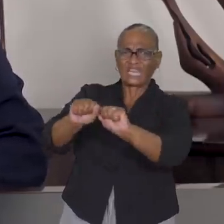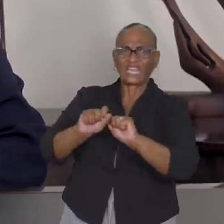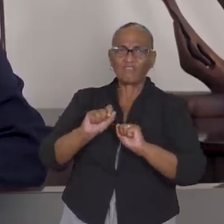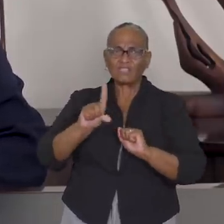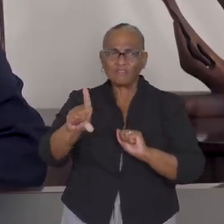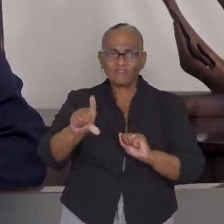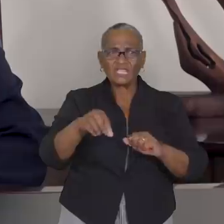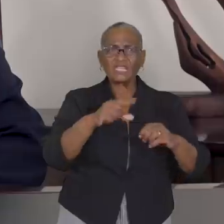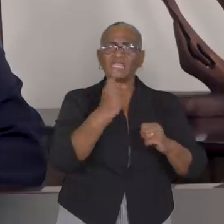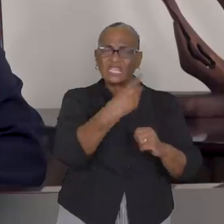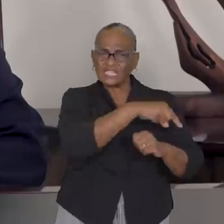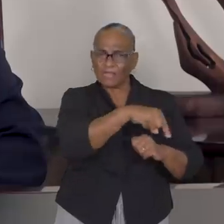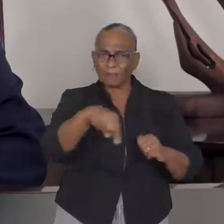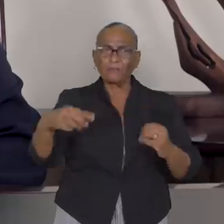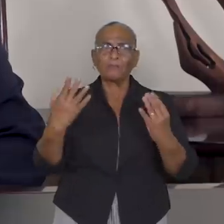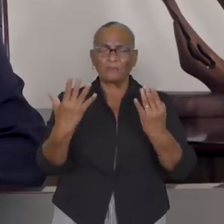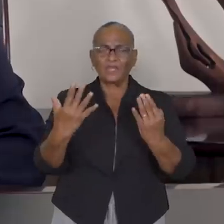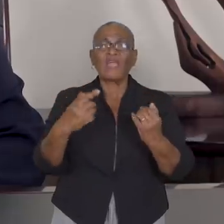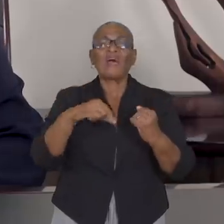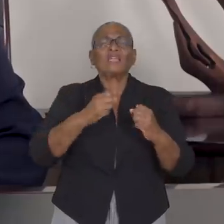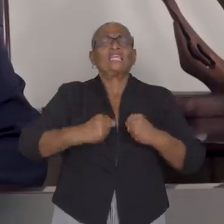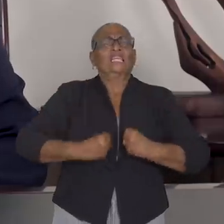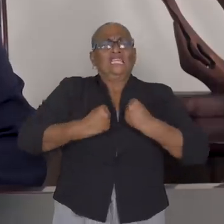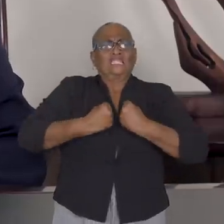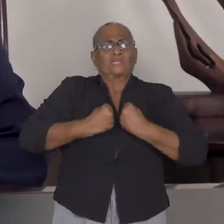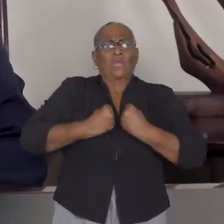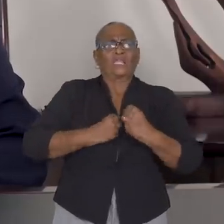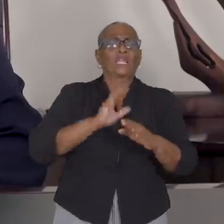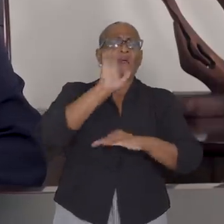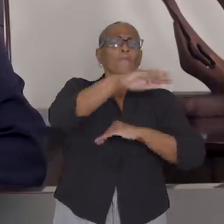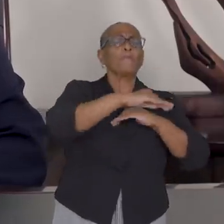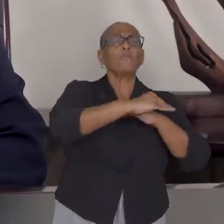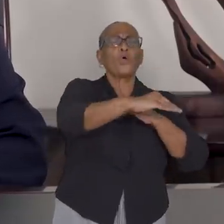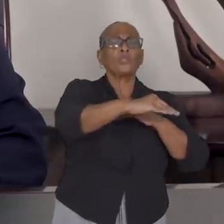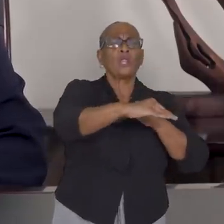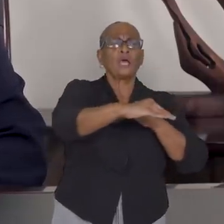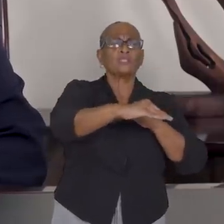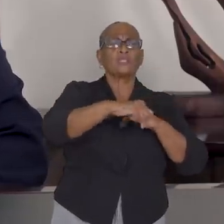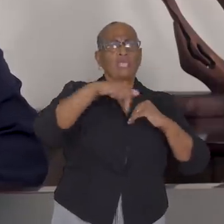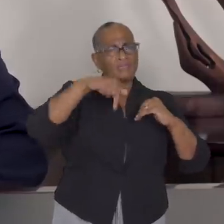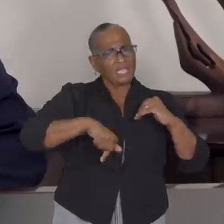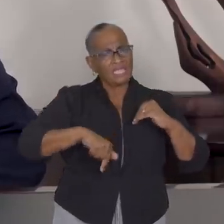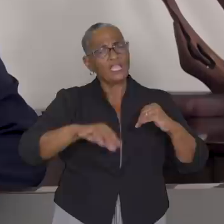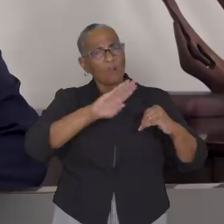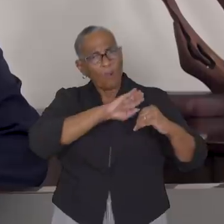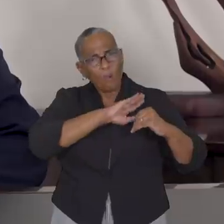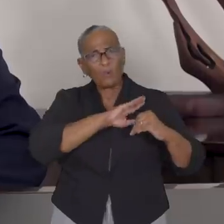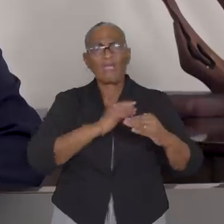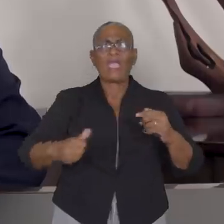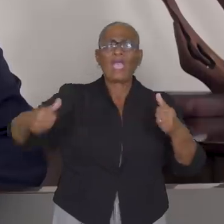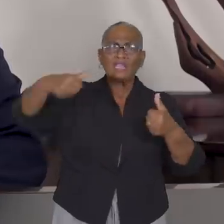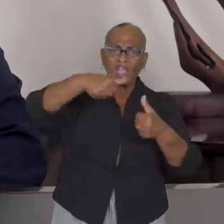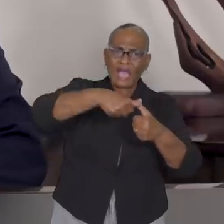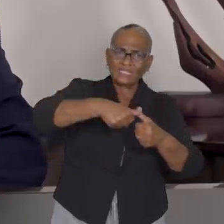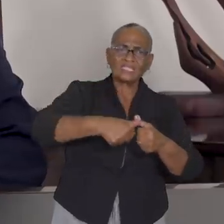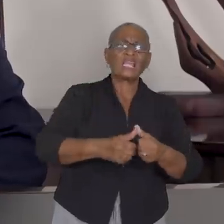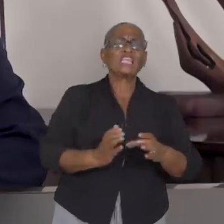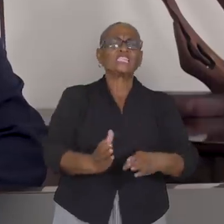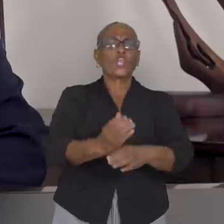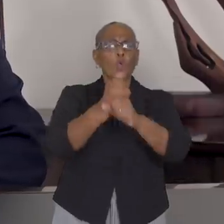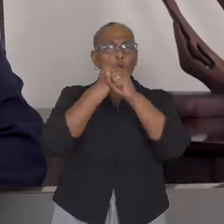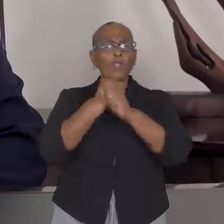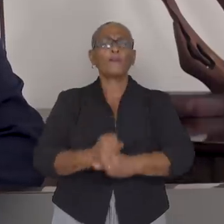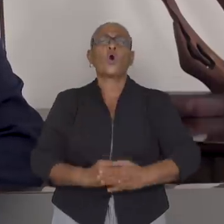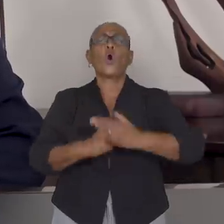bestrijding van de gevolgen van het virus. Alle inspanningen uit binnen en buitenland, donaties en